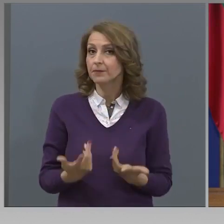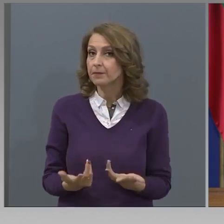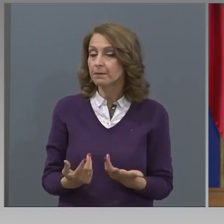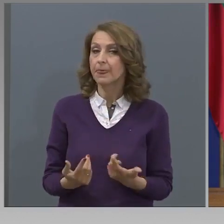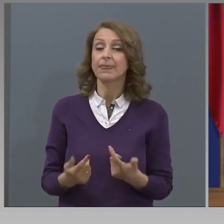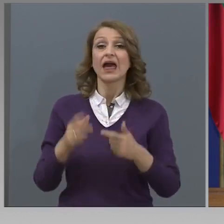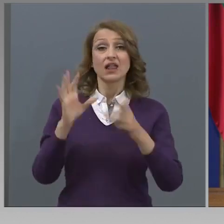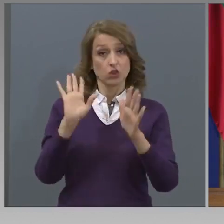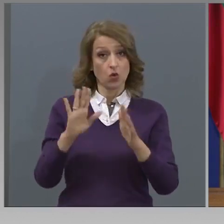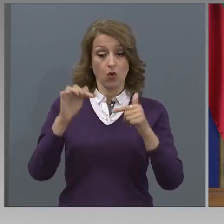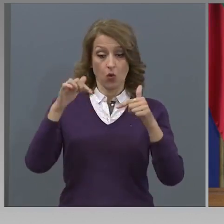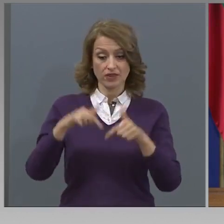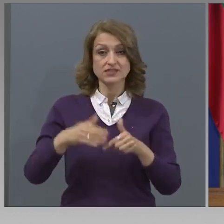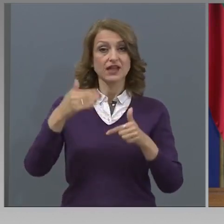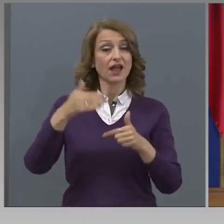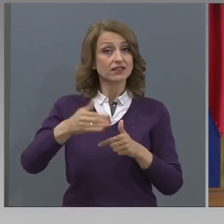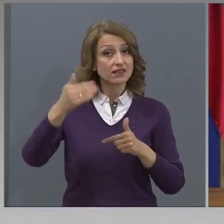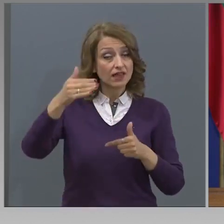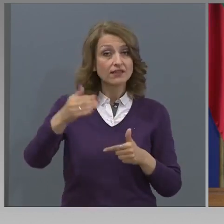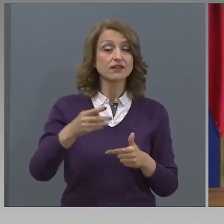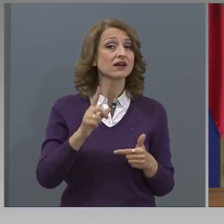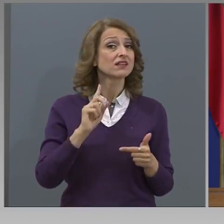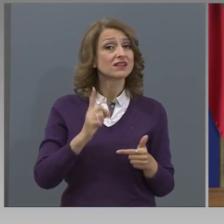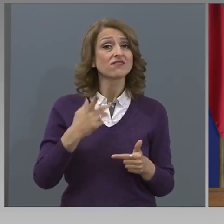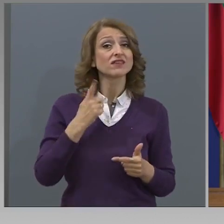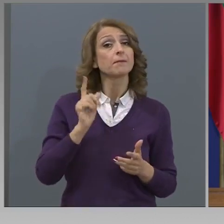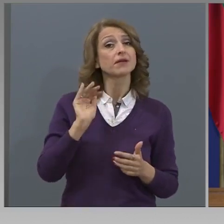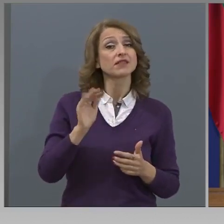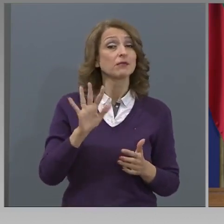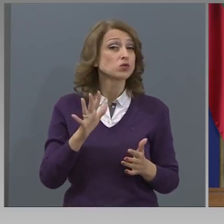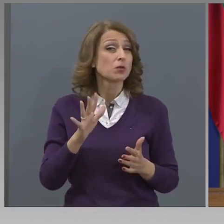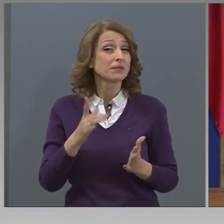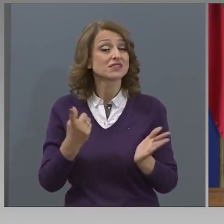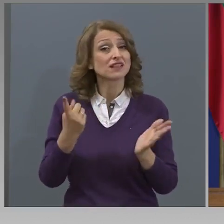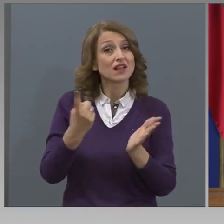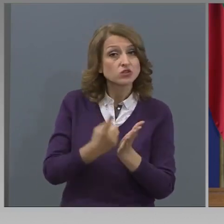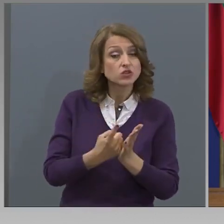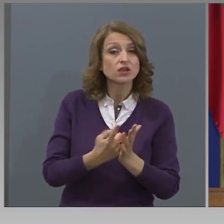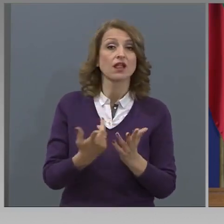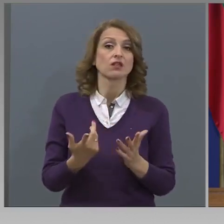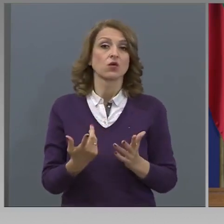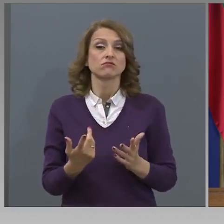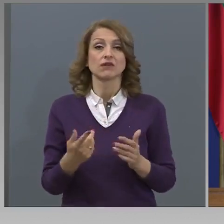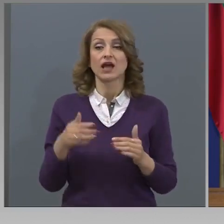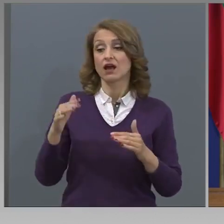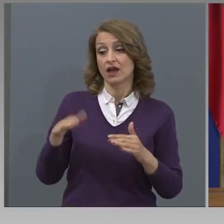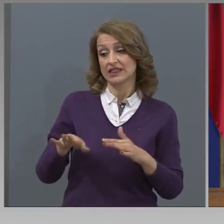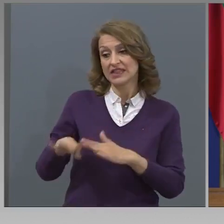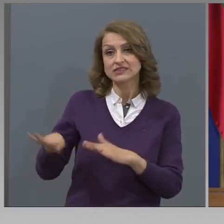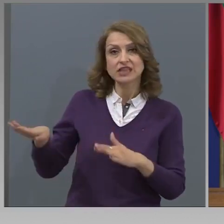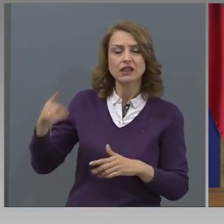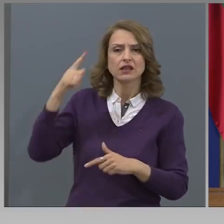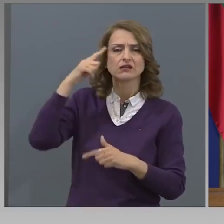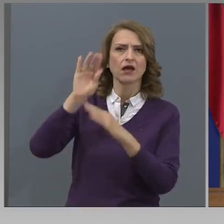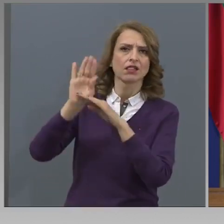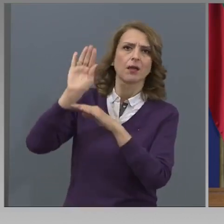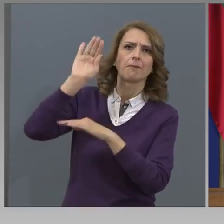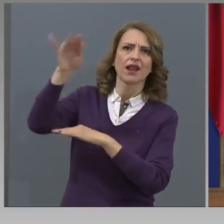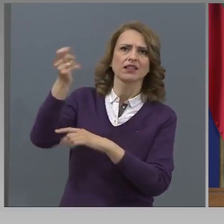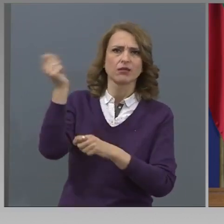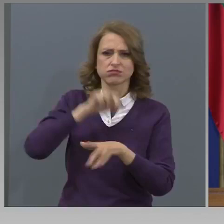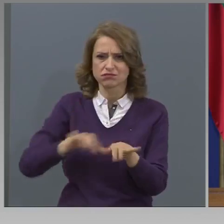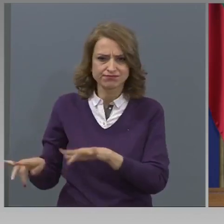задължително условие, за да практикуваш тази професия. Все пак децата са на светлинни години от нас в това развитие